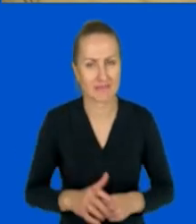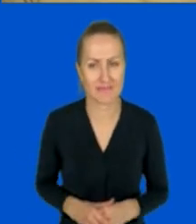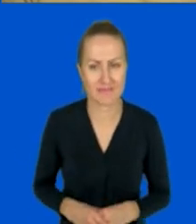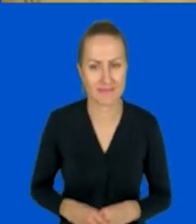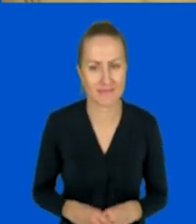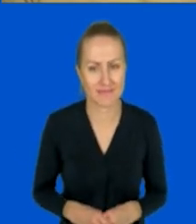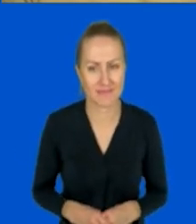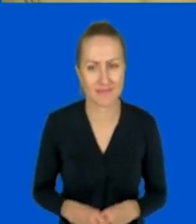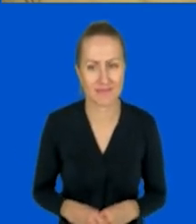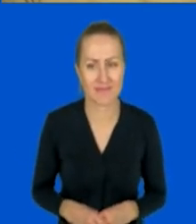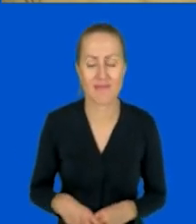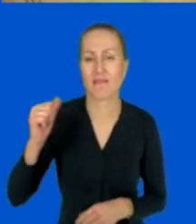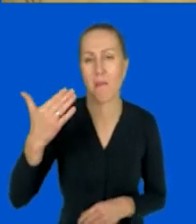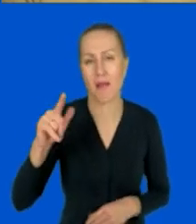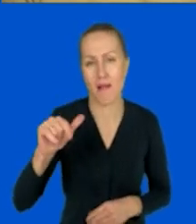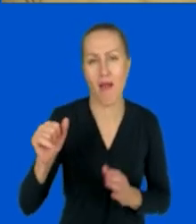Działa. Widzę Kamila.